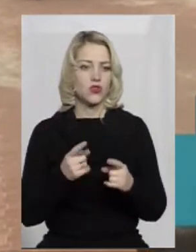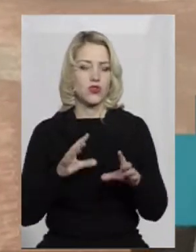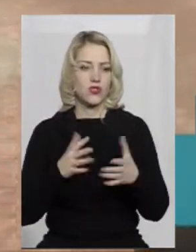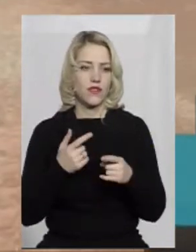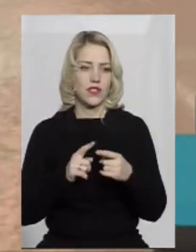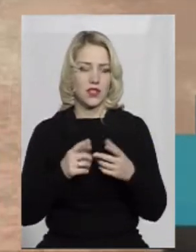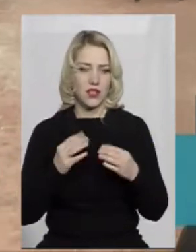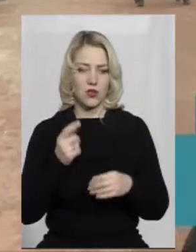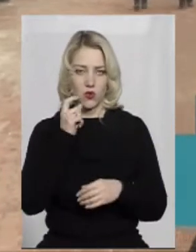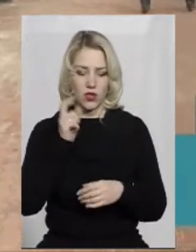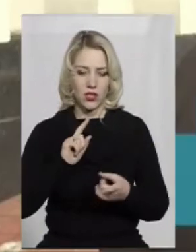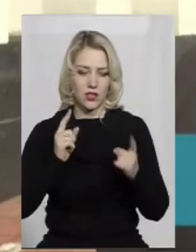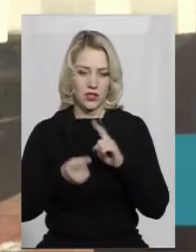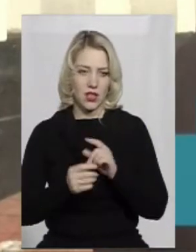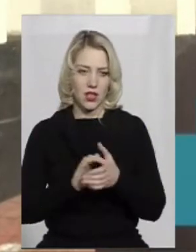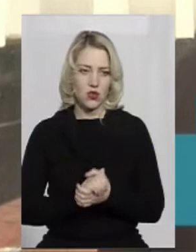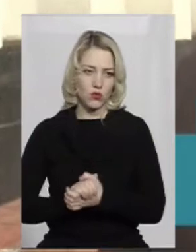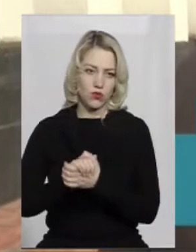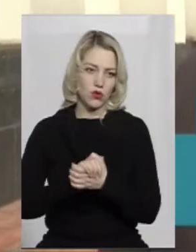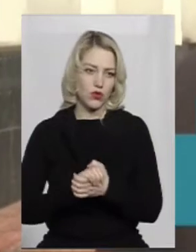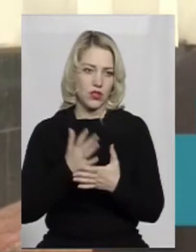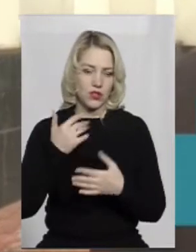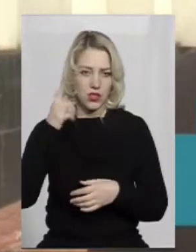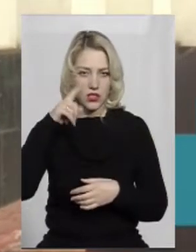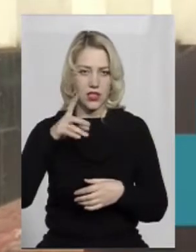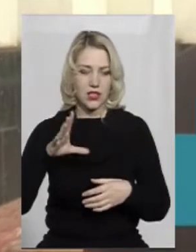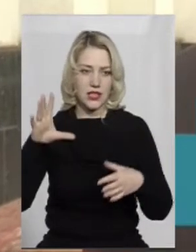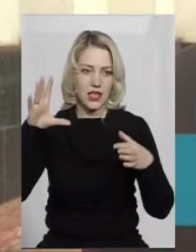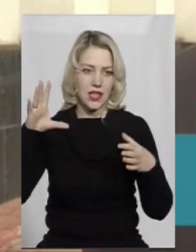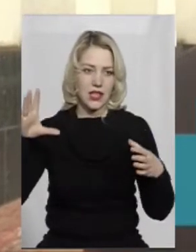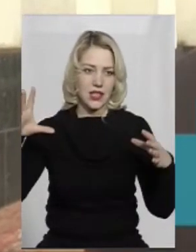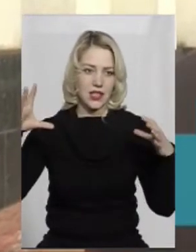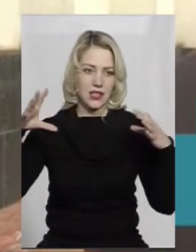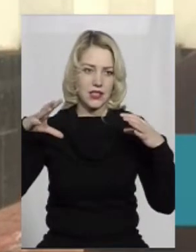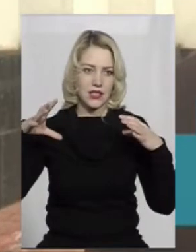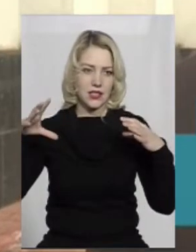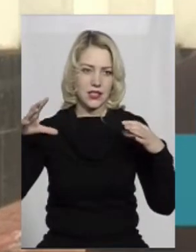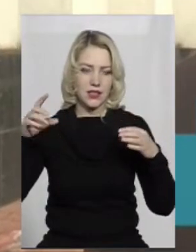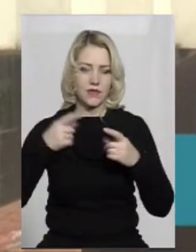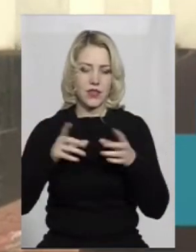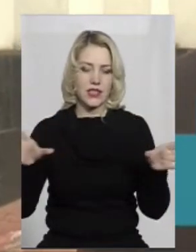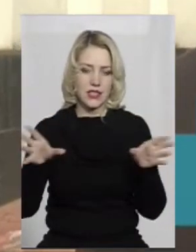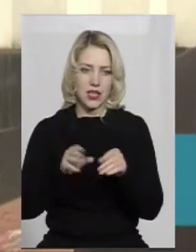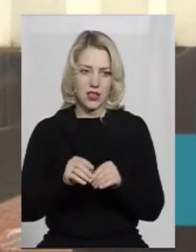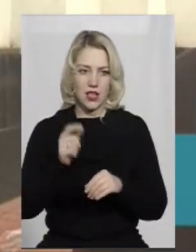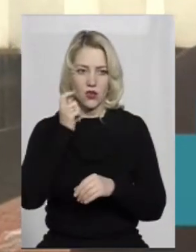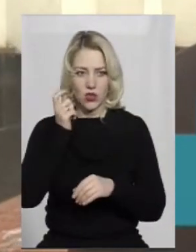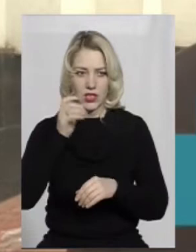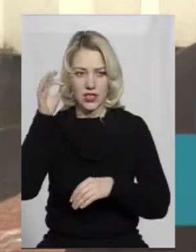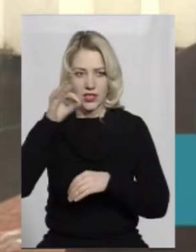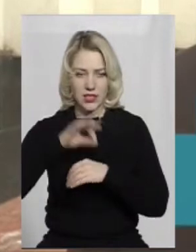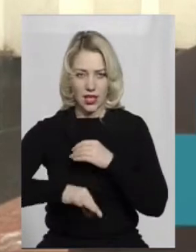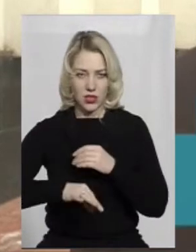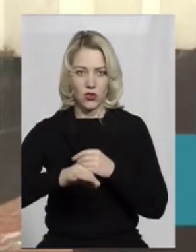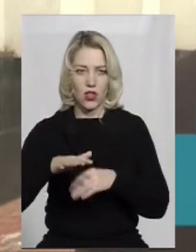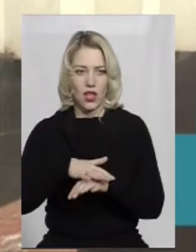Україна стала соборною. Оскільки знаєте з'єднання Західної України, Української Західної Народної Республіки і той,